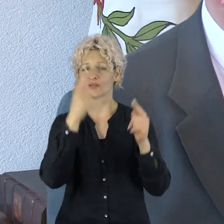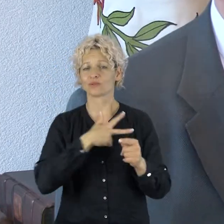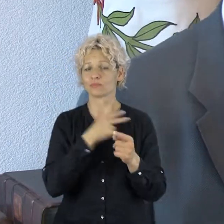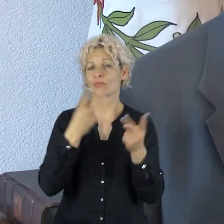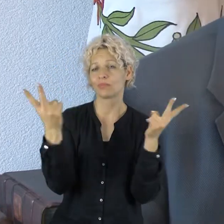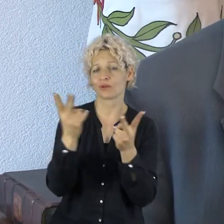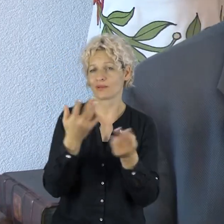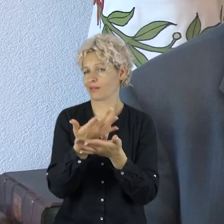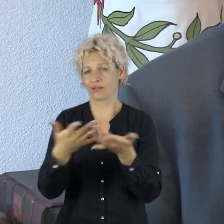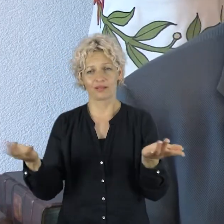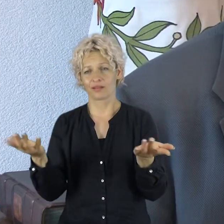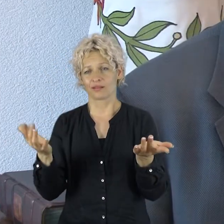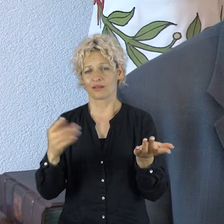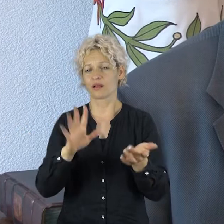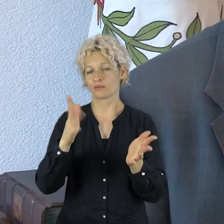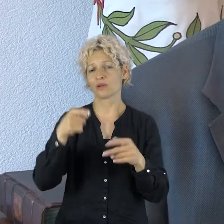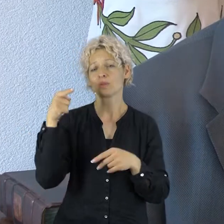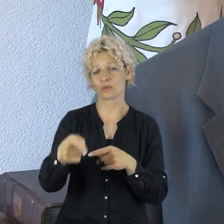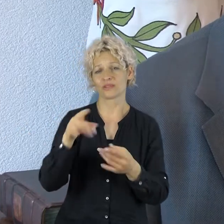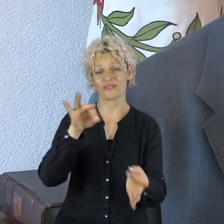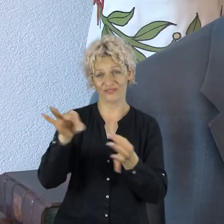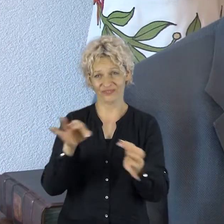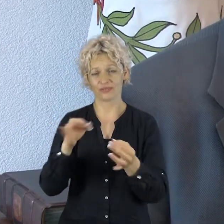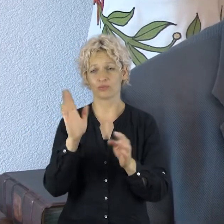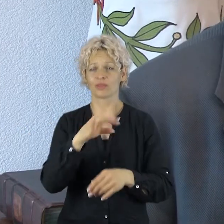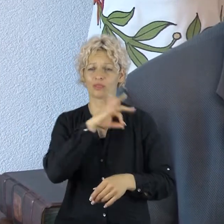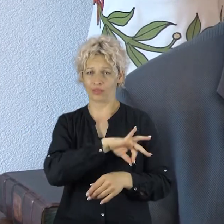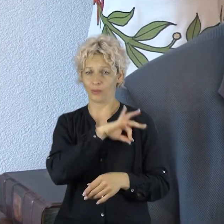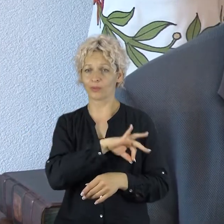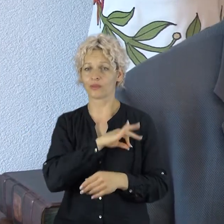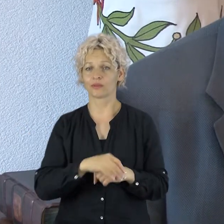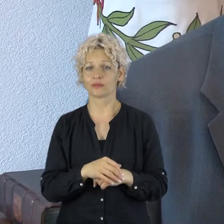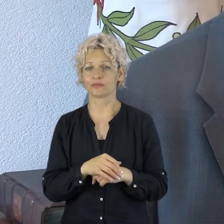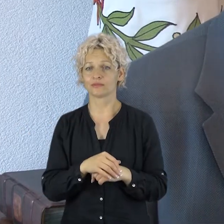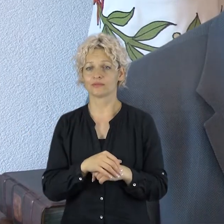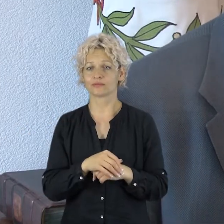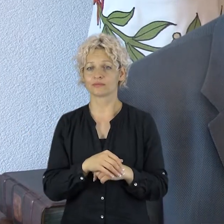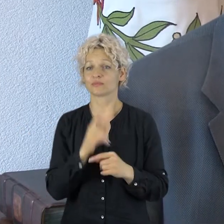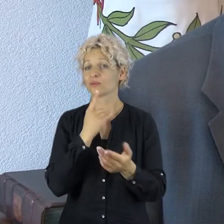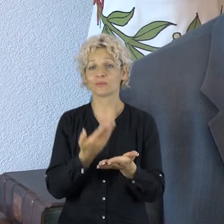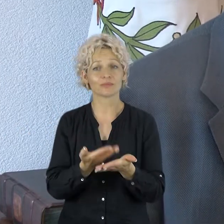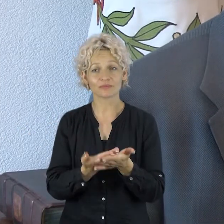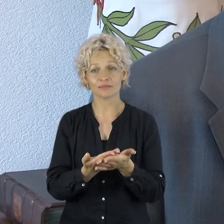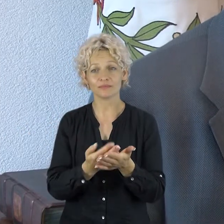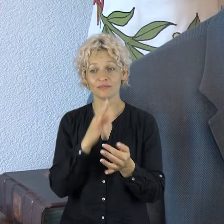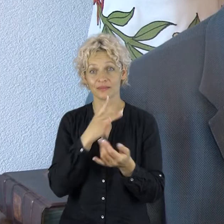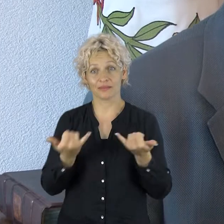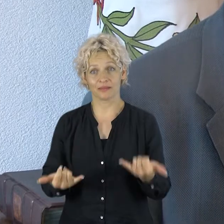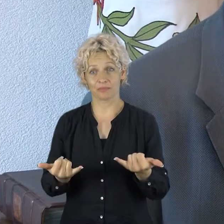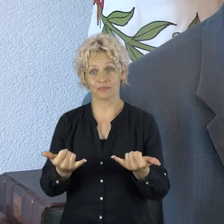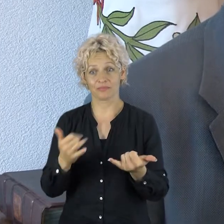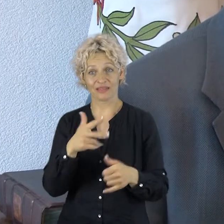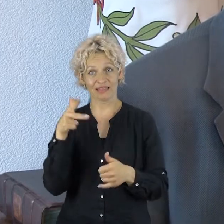miesto socialinėm reikmėm mes galėtumėm įveiklinti ir likusi 1000 kvadratinių metrų, nes šiuo